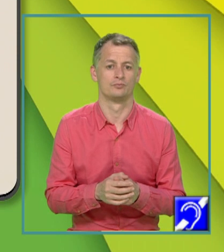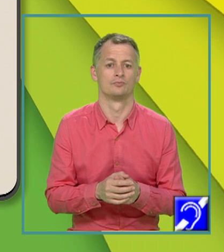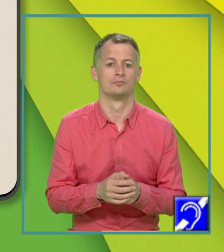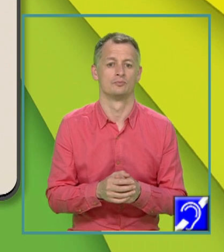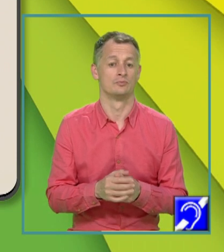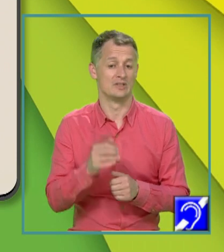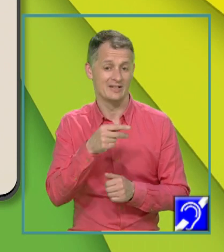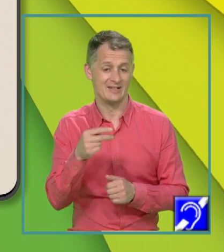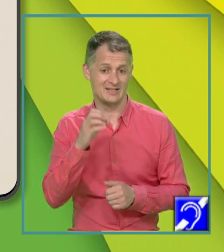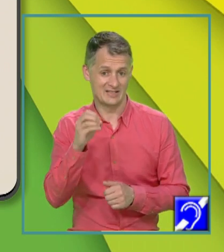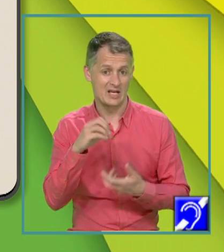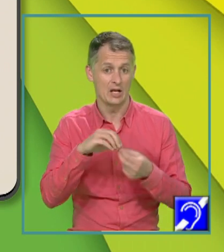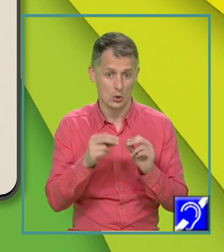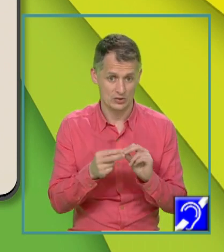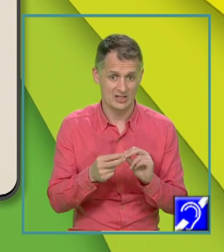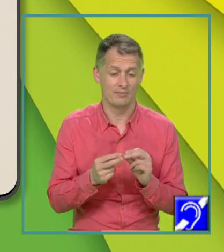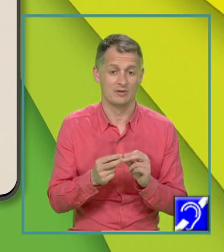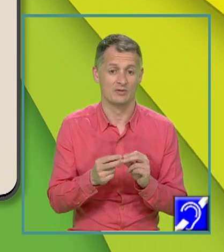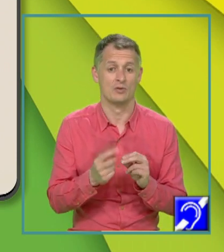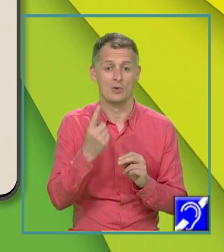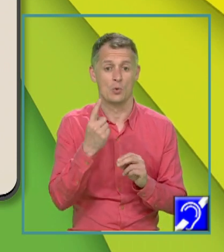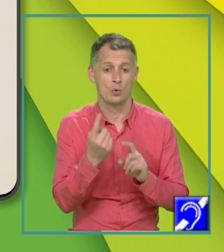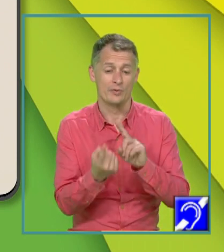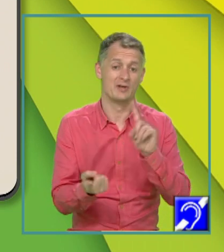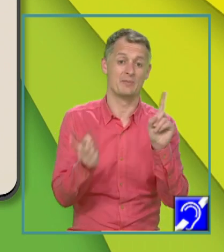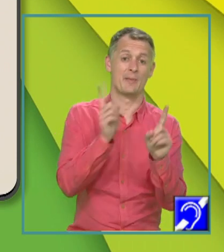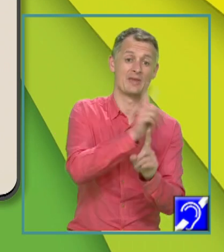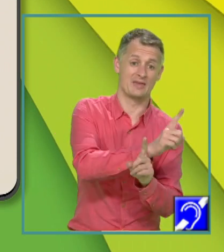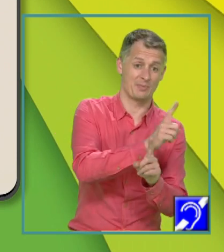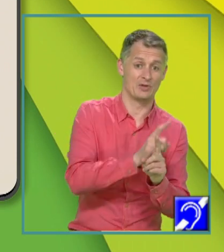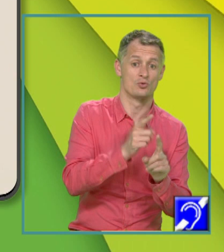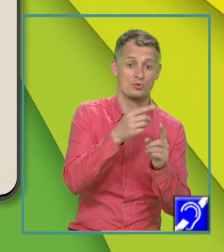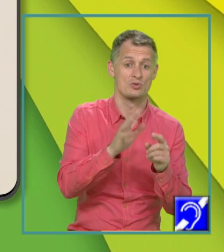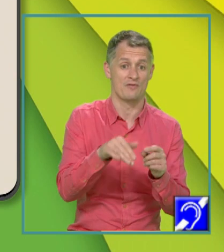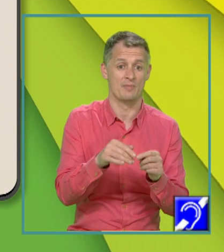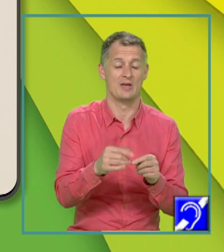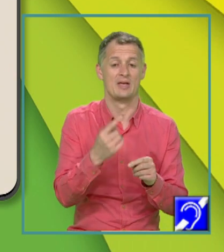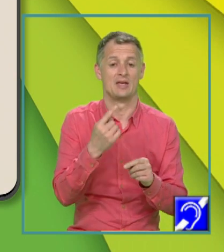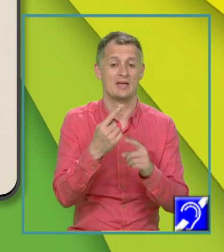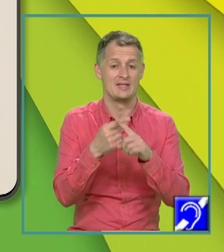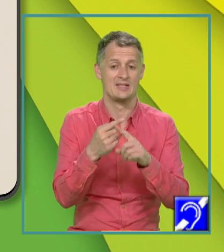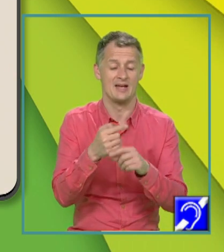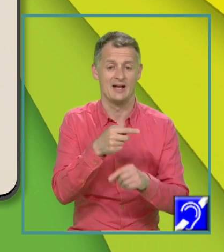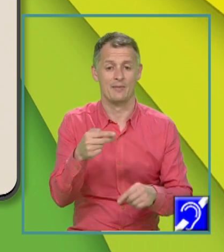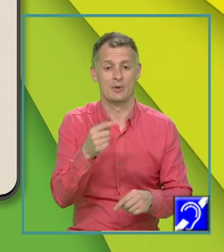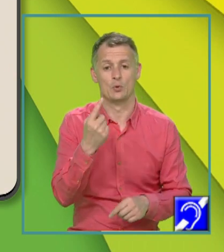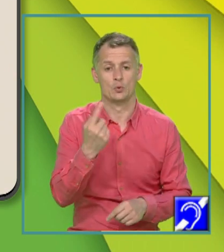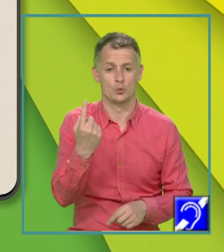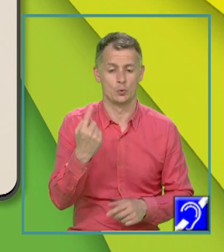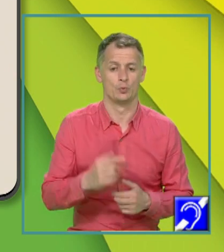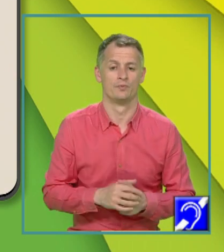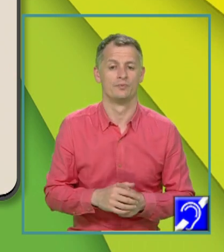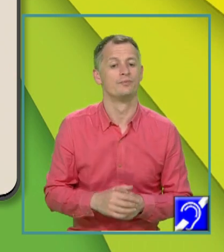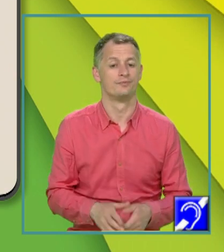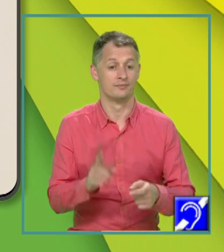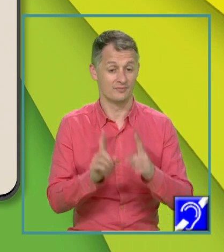egal cu 0 înseamnă îl trecem pe 1 în partea dreaptă și vom avea x egal cu minus 1. Așadar, în